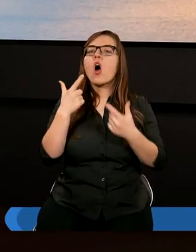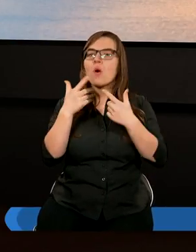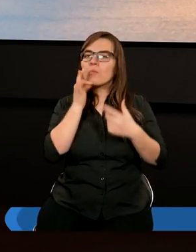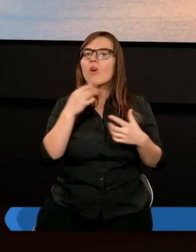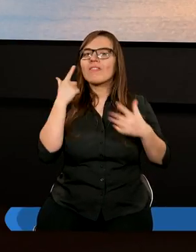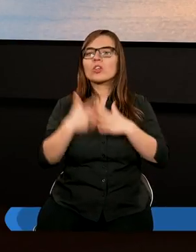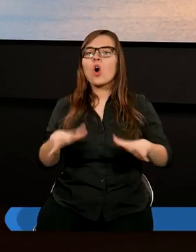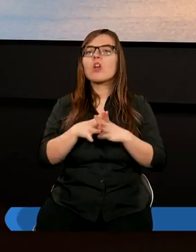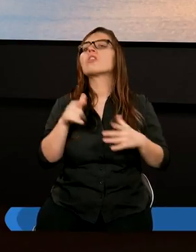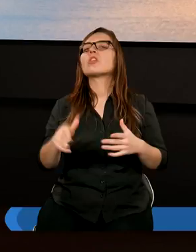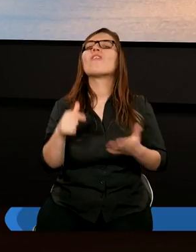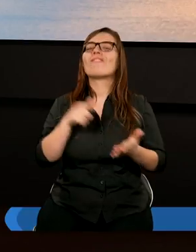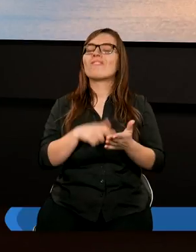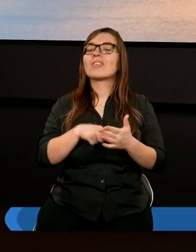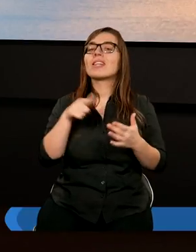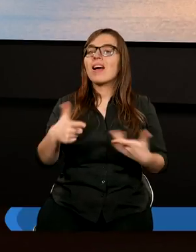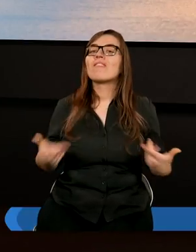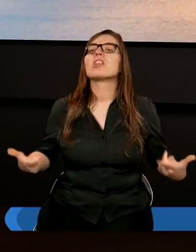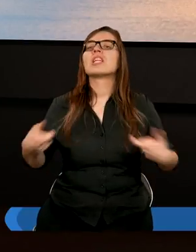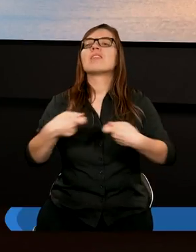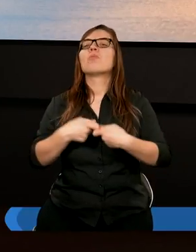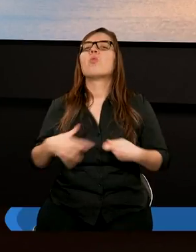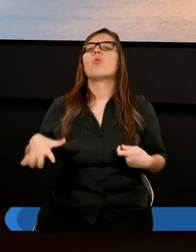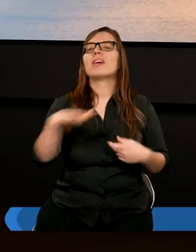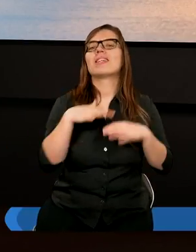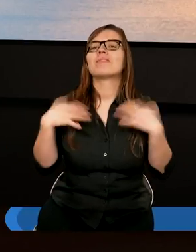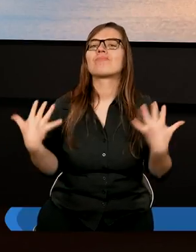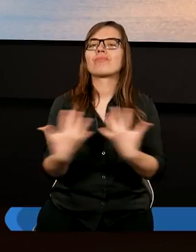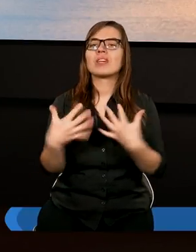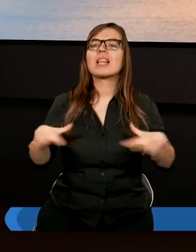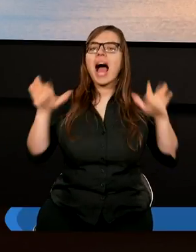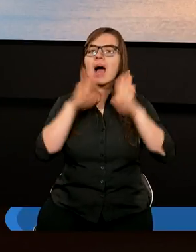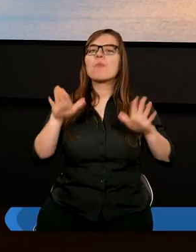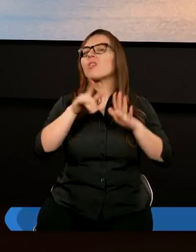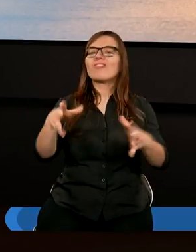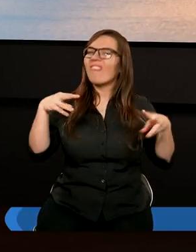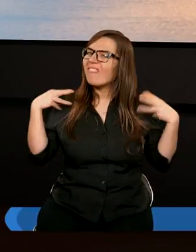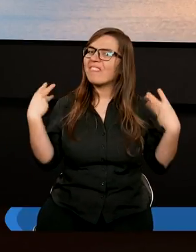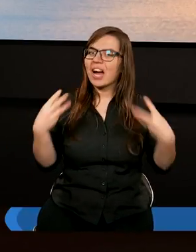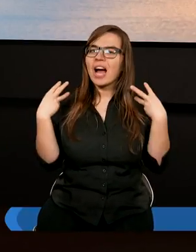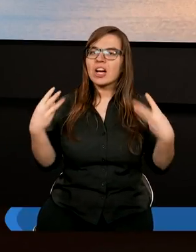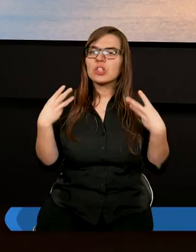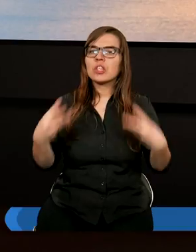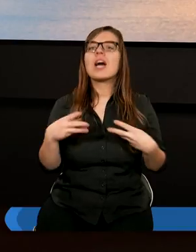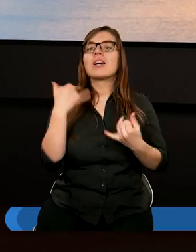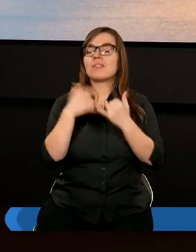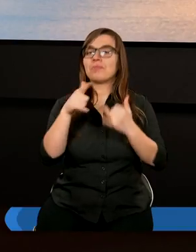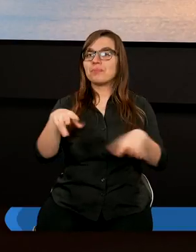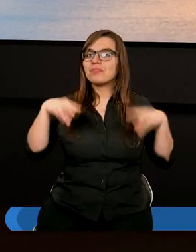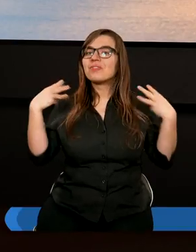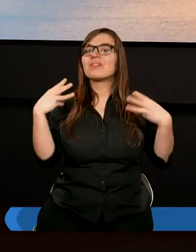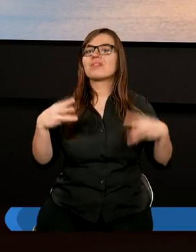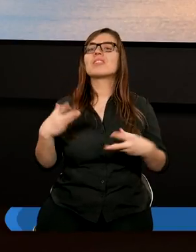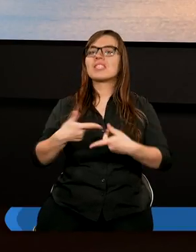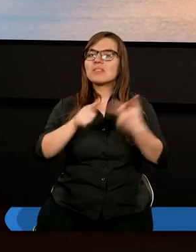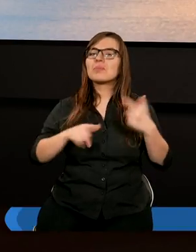Kościele, to są właśnie wspólne nabożeństwa. Czyli to jest najważniejsze. Jeśli to jest najważniejsze, to